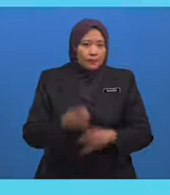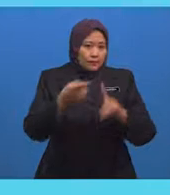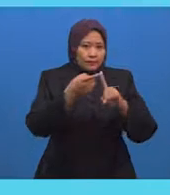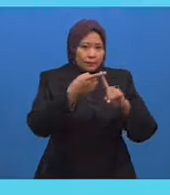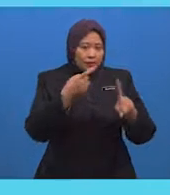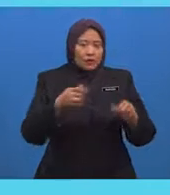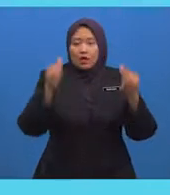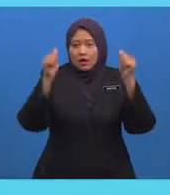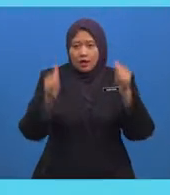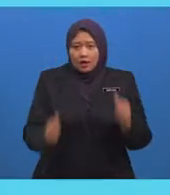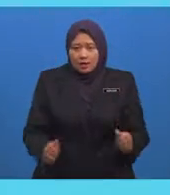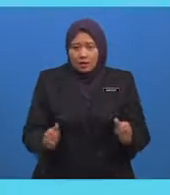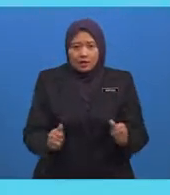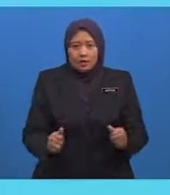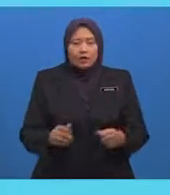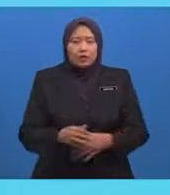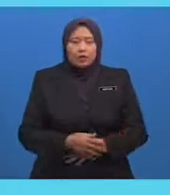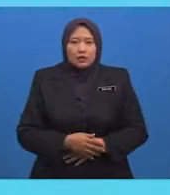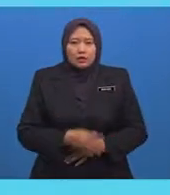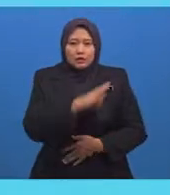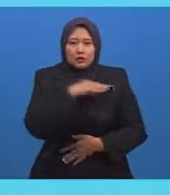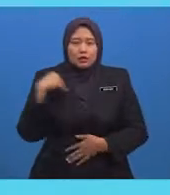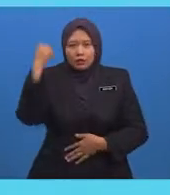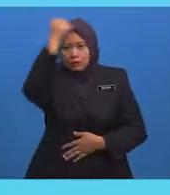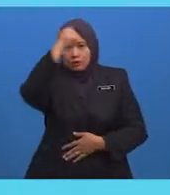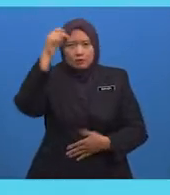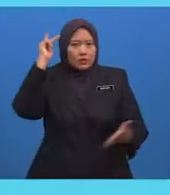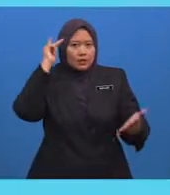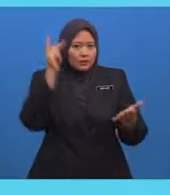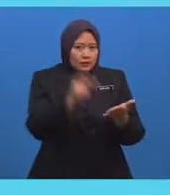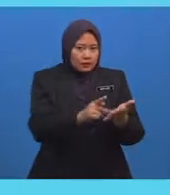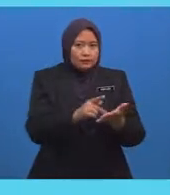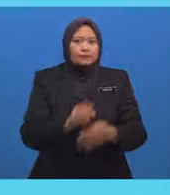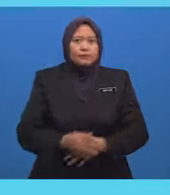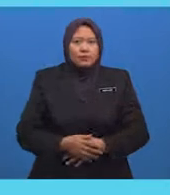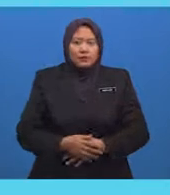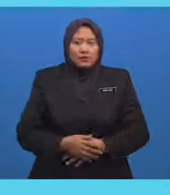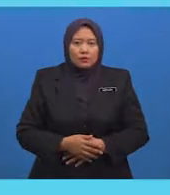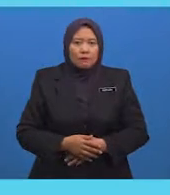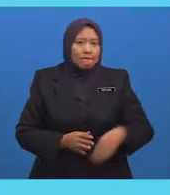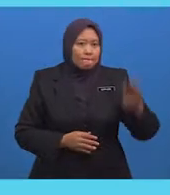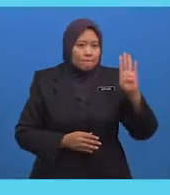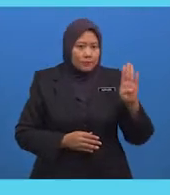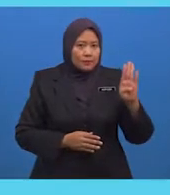silih berganti B Kelompok Al-Majdiyah